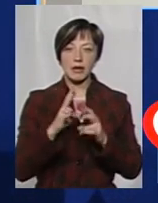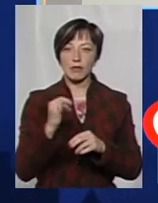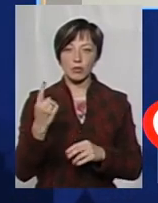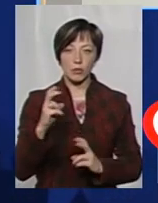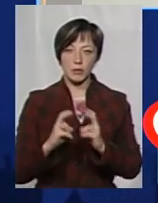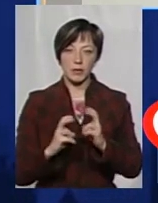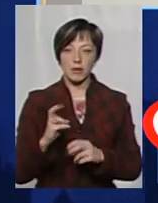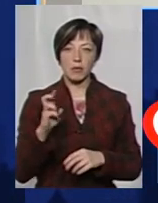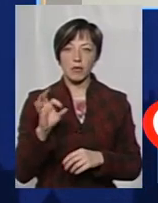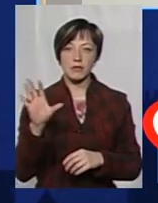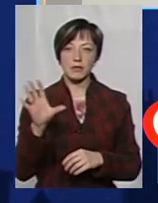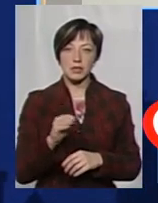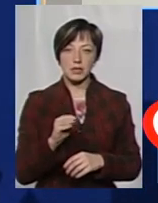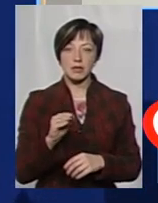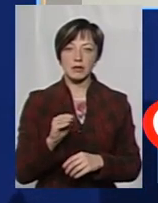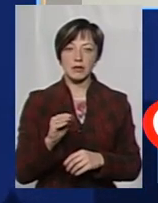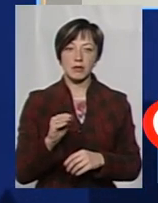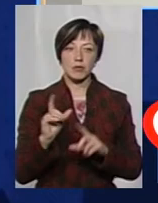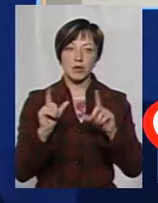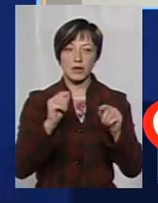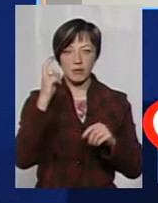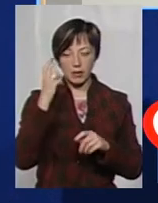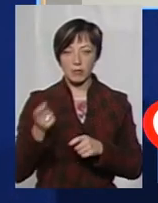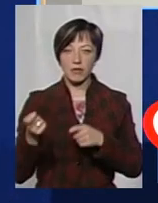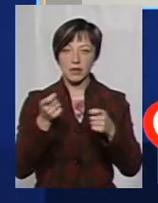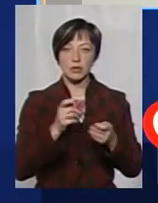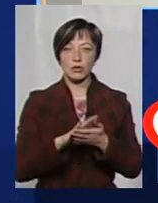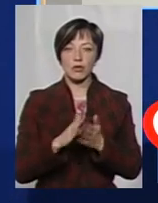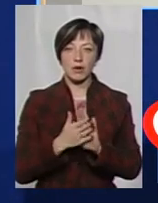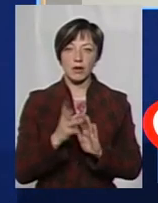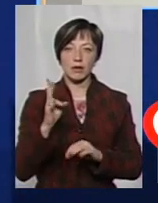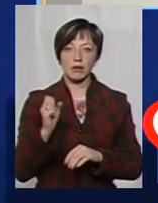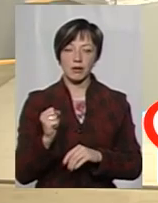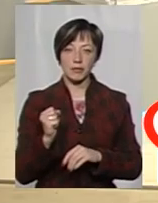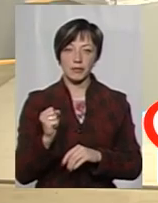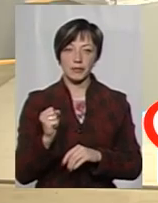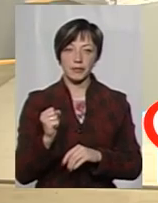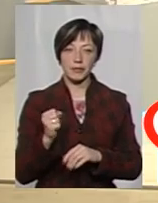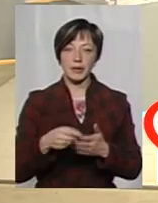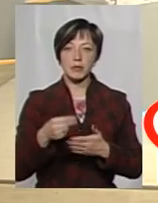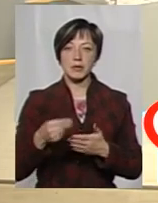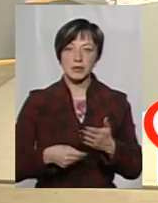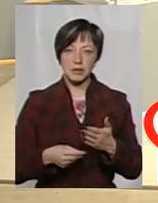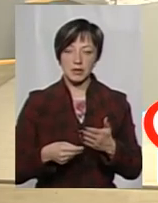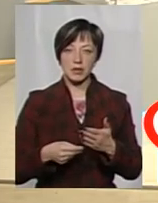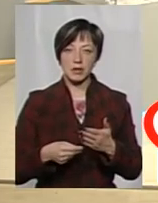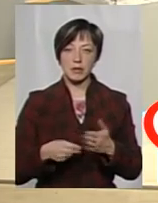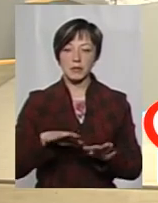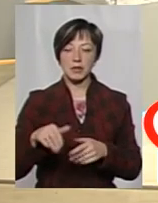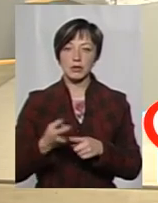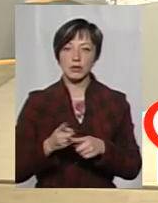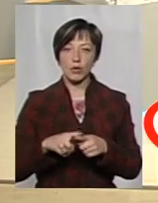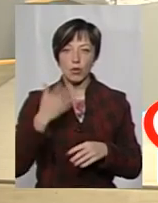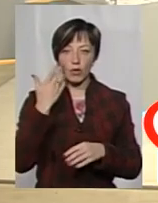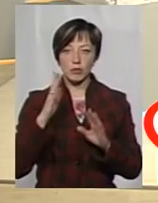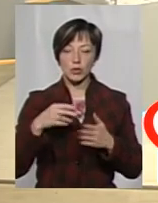підприємства. Тому що всі підприємства поїхали в Київ, повезли договори на підписання в «Накнафтогаз». після того,